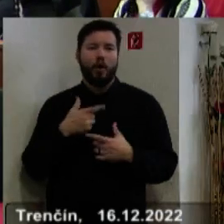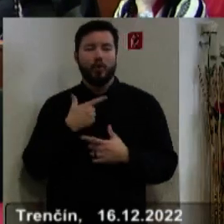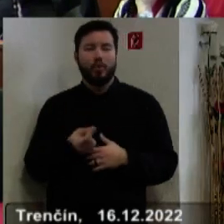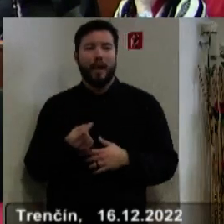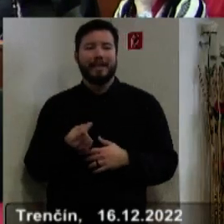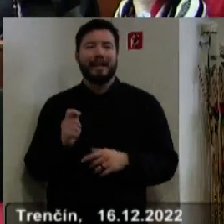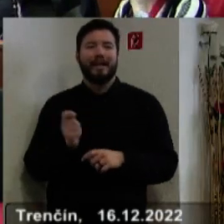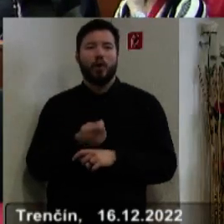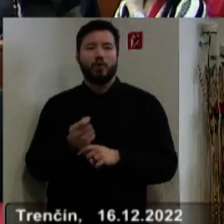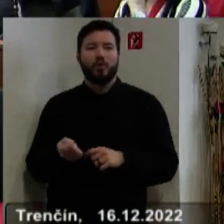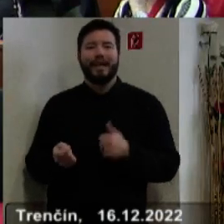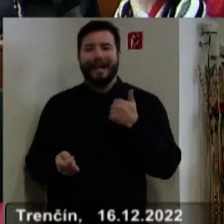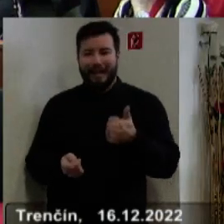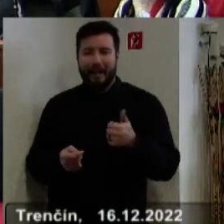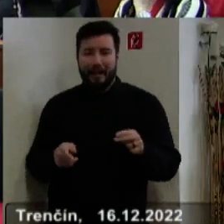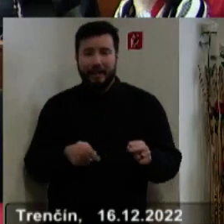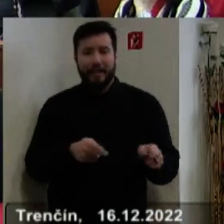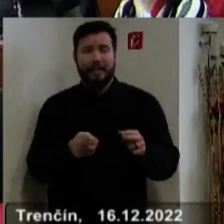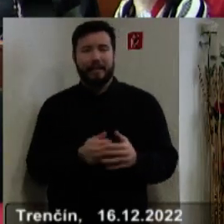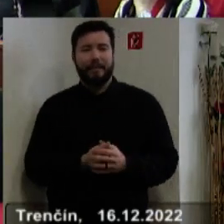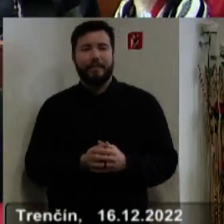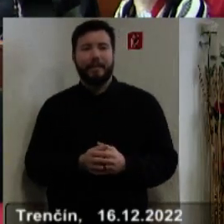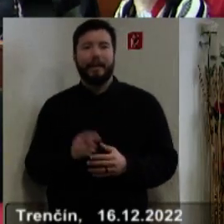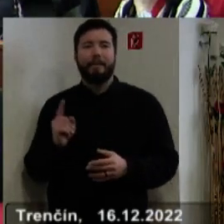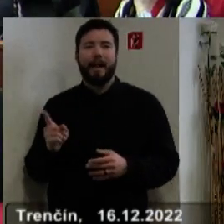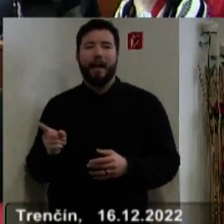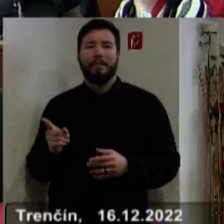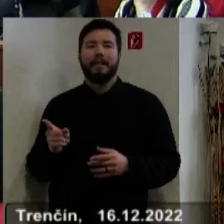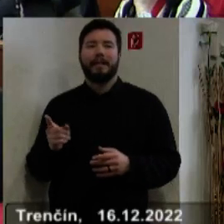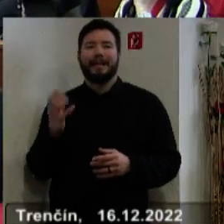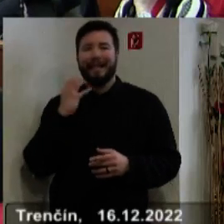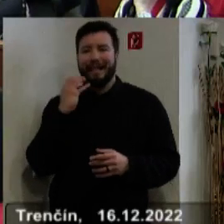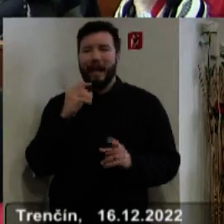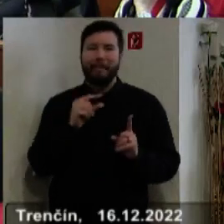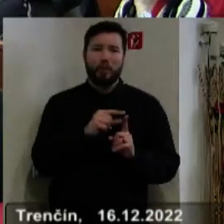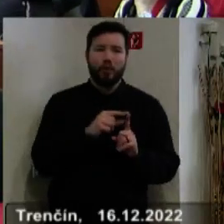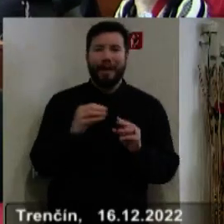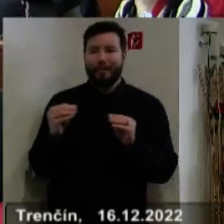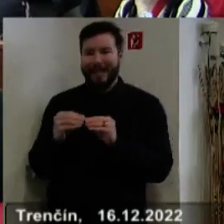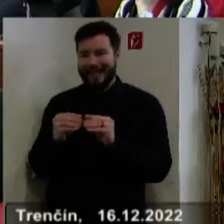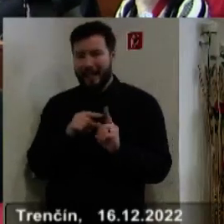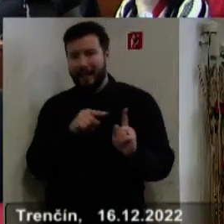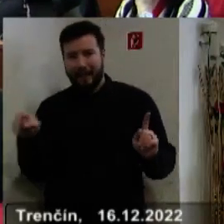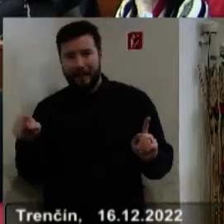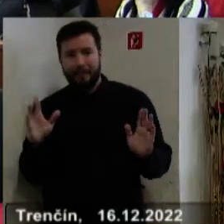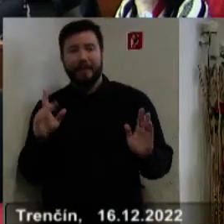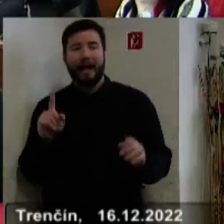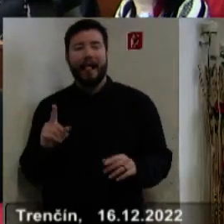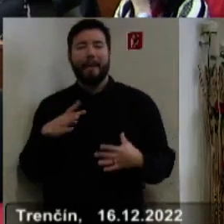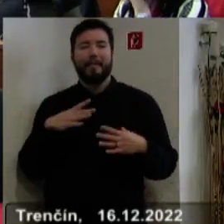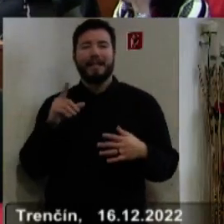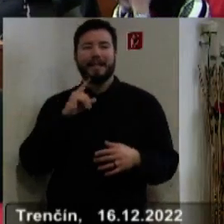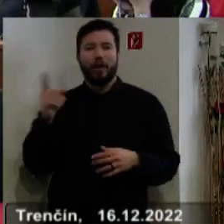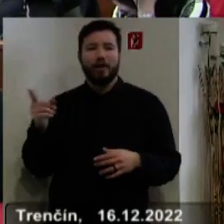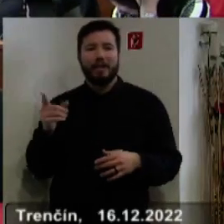rekonštrukciu jednej tej cesty. Mala to byť Prúžina Briestene, ako máme v tom, v tých materiáloch, ale nakoľko pán